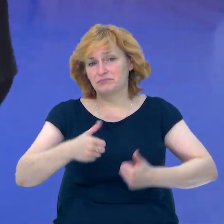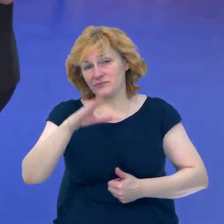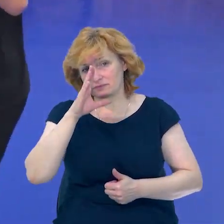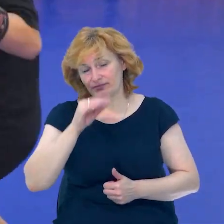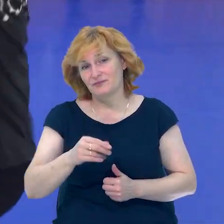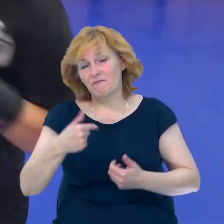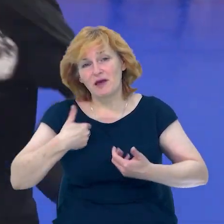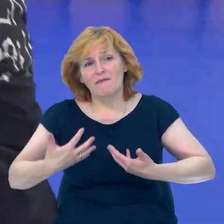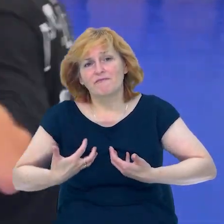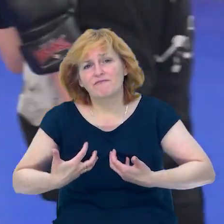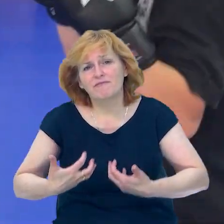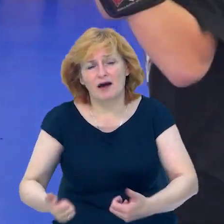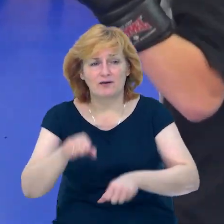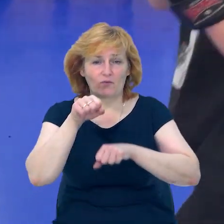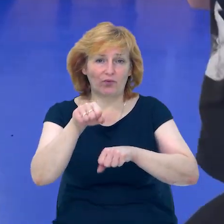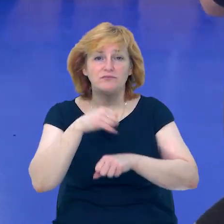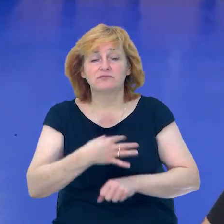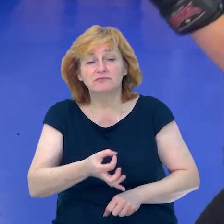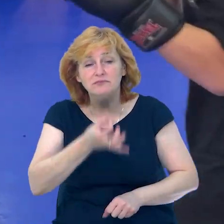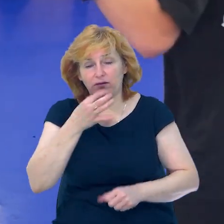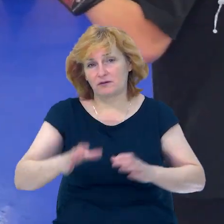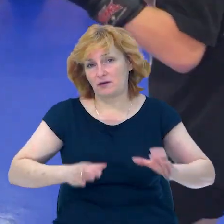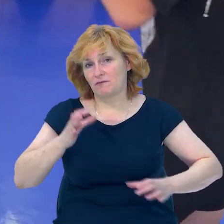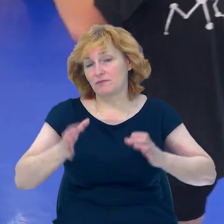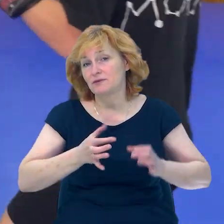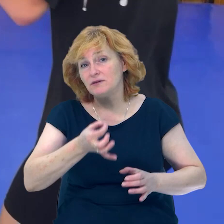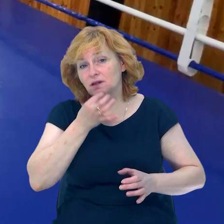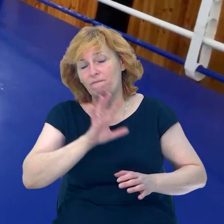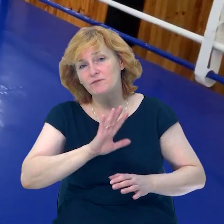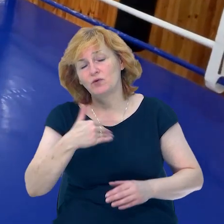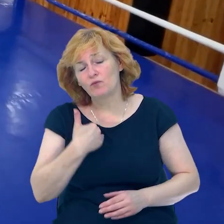тяне до боксу, я не можу без тренувань. В